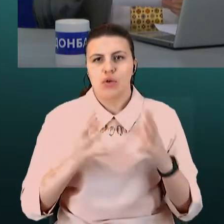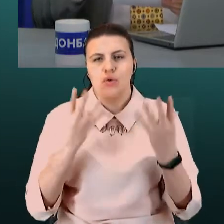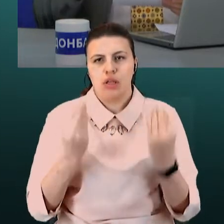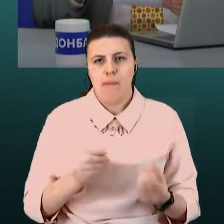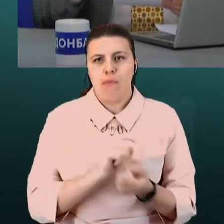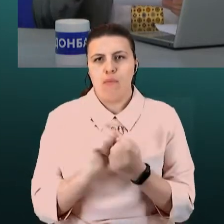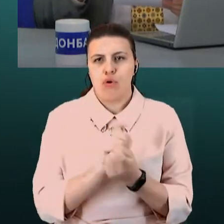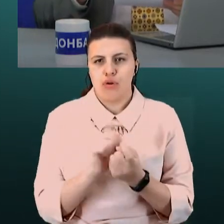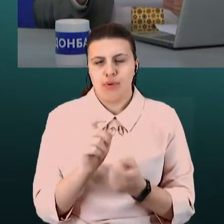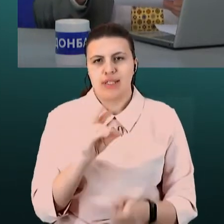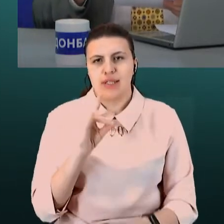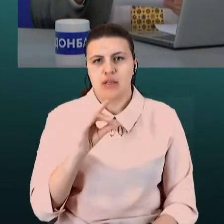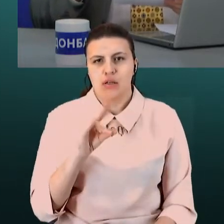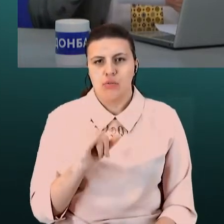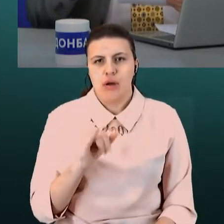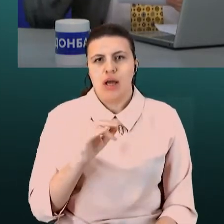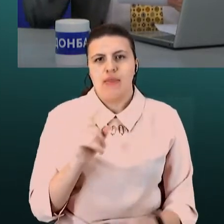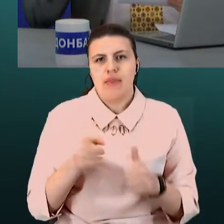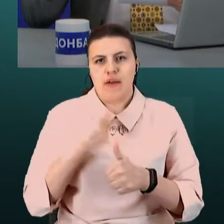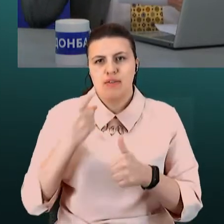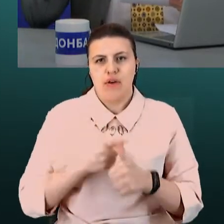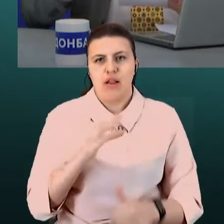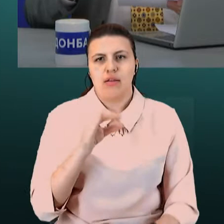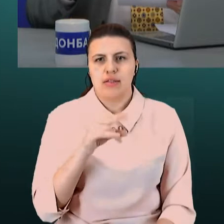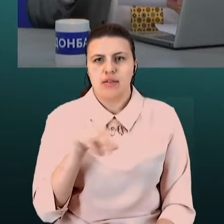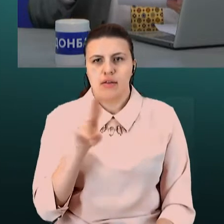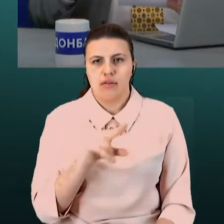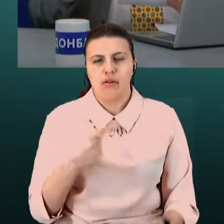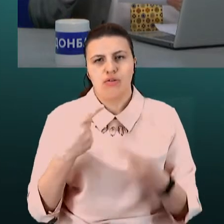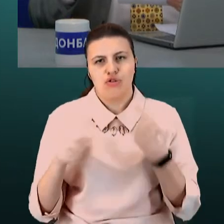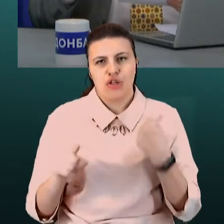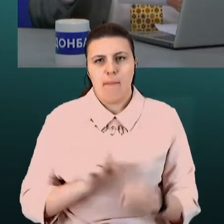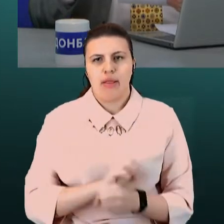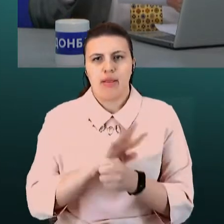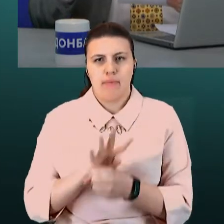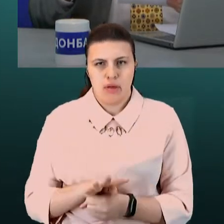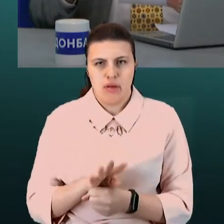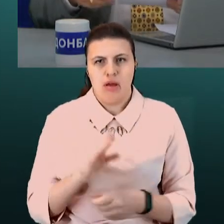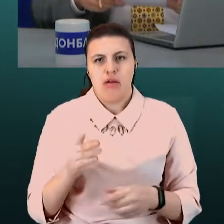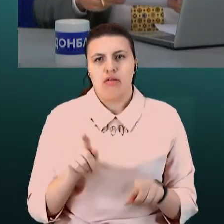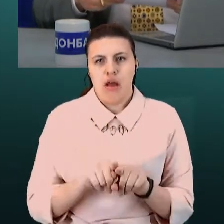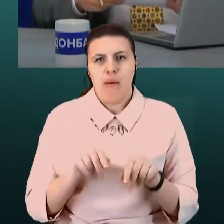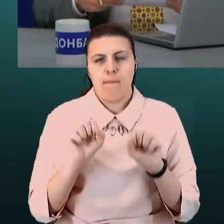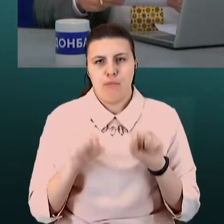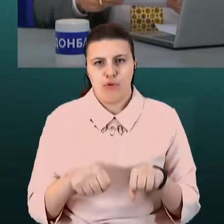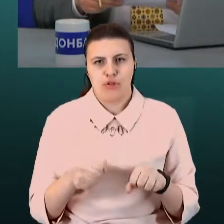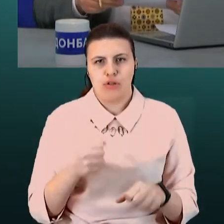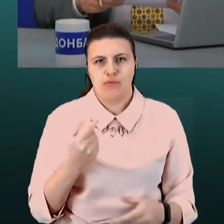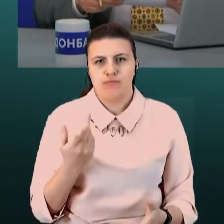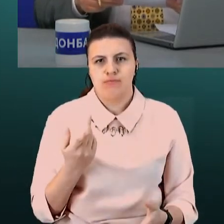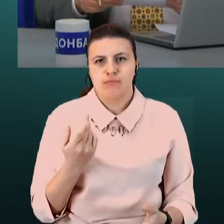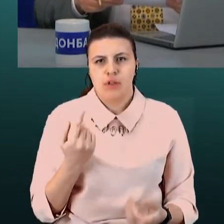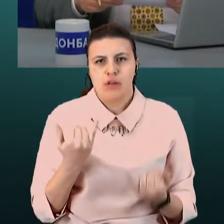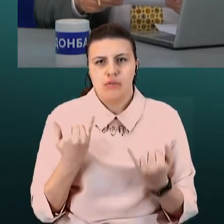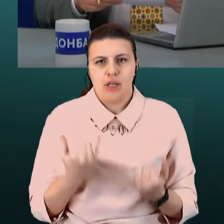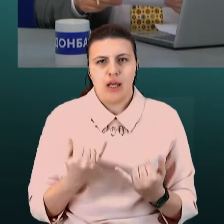«Снід. Інша пандемія». І зараз тут можна проводити певні аналогії, бо увага зосереджена на іншій пандемії,